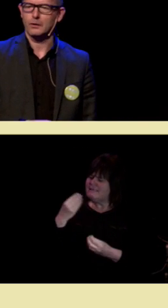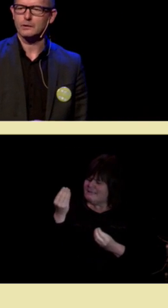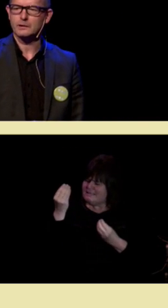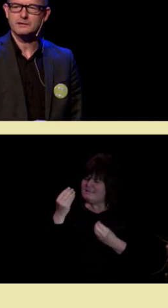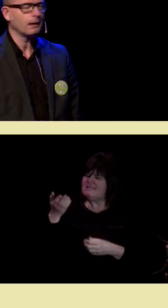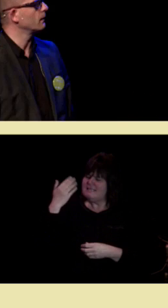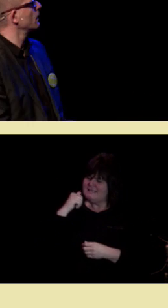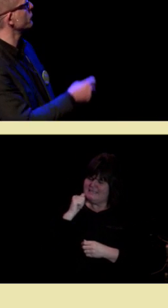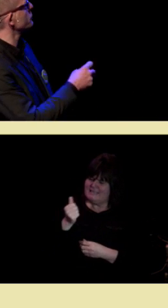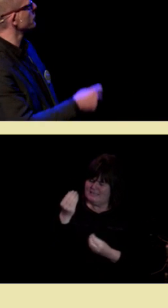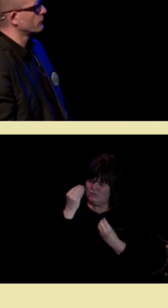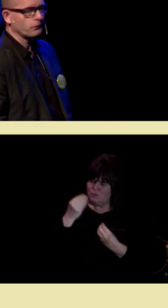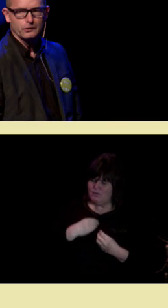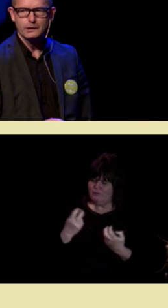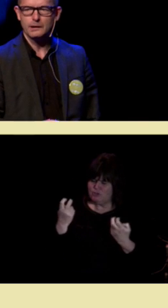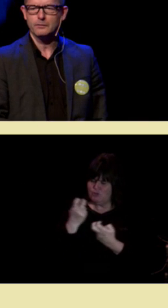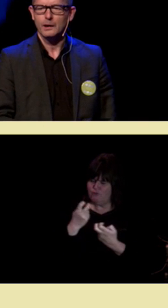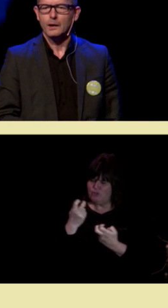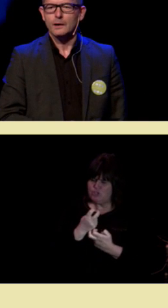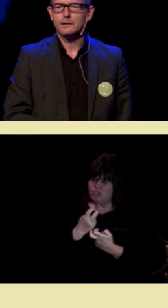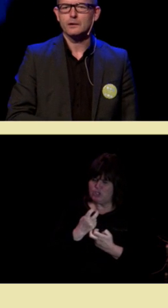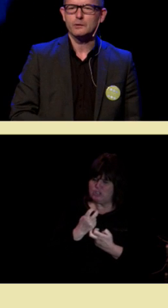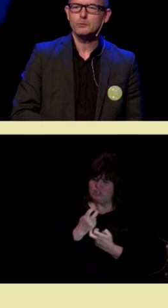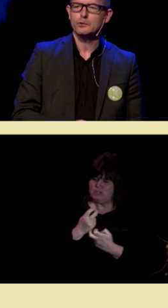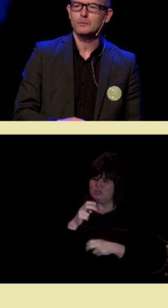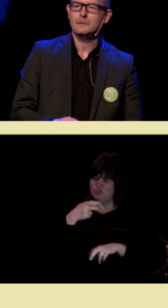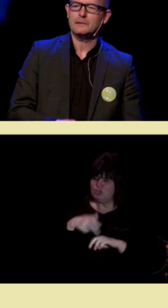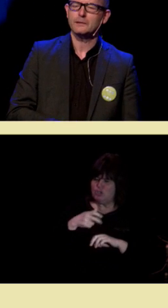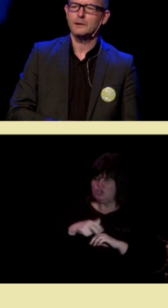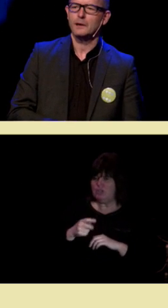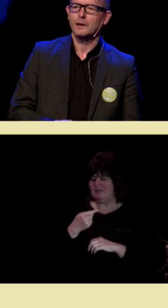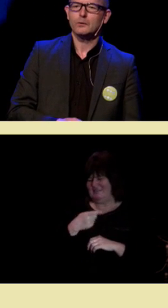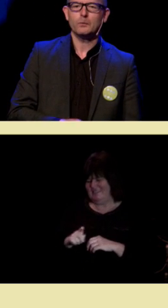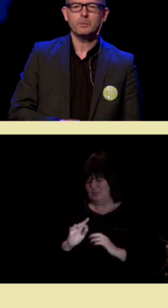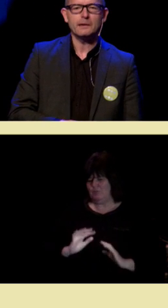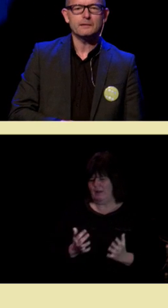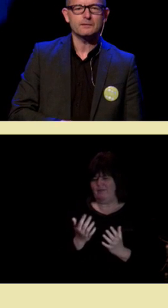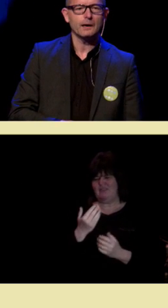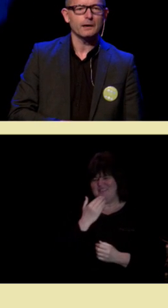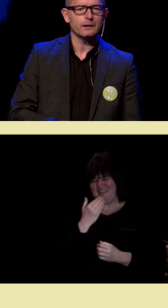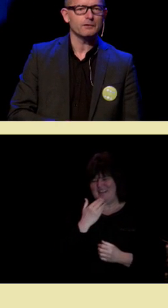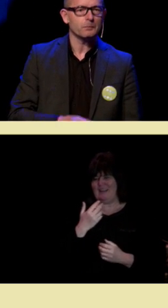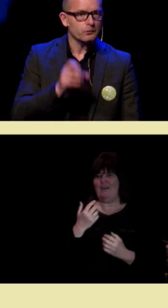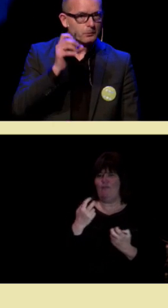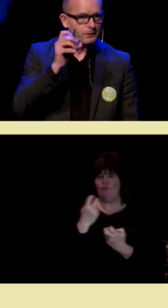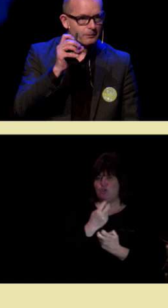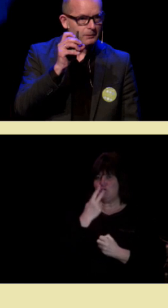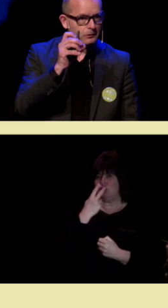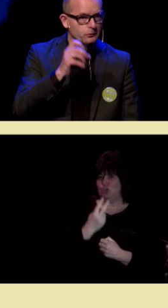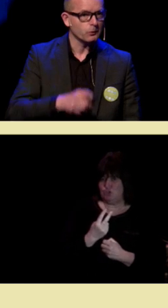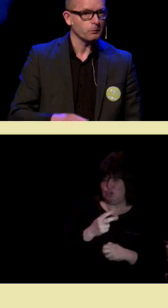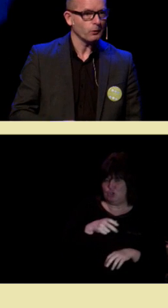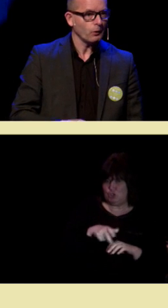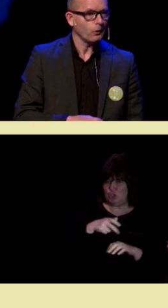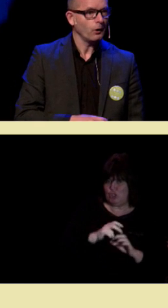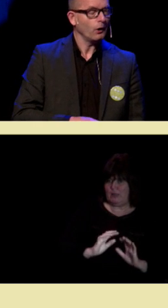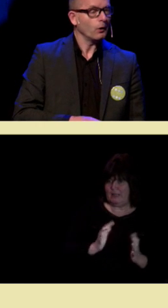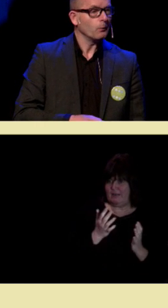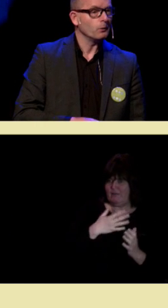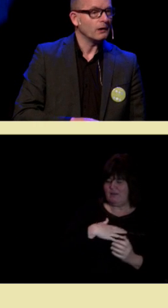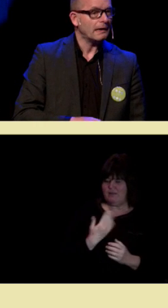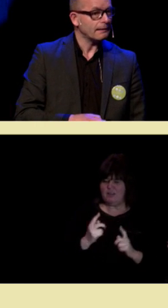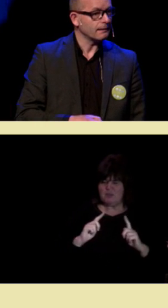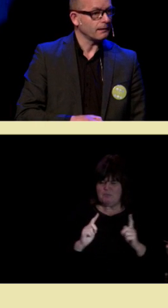sånne vanlige, kjedelige forsøksdyrliv, de hadde mye mindre komplekse hjerner, hvis man så på dem i mikroskop, og